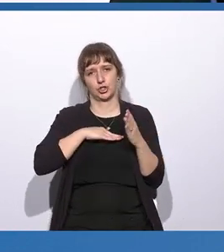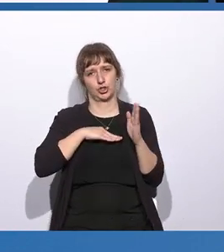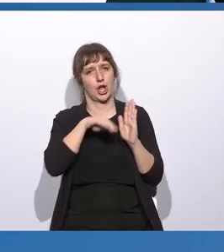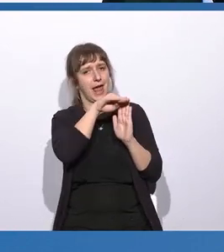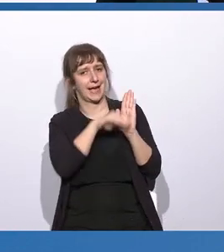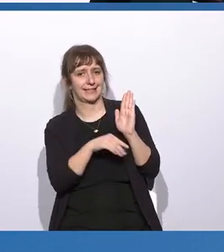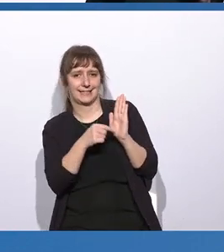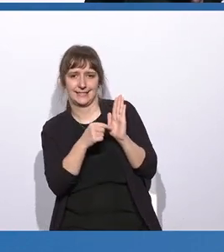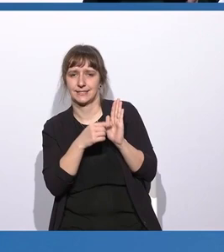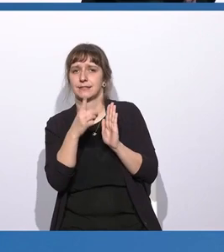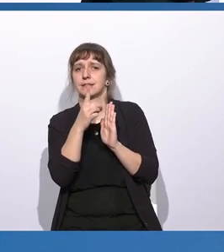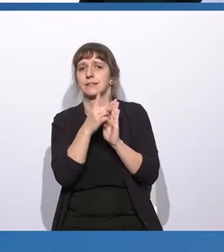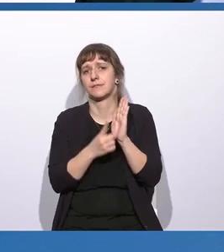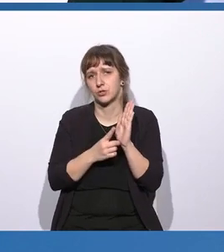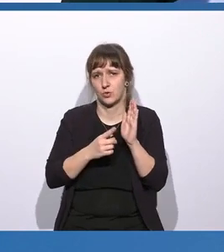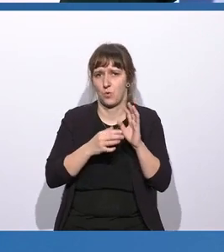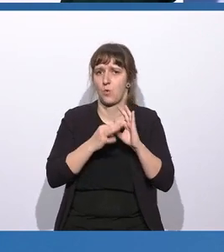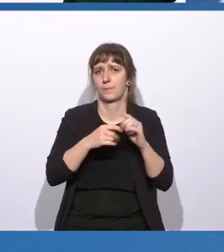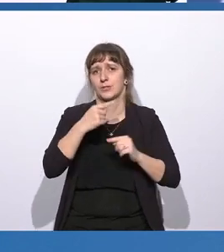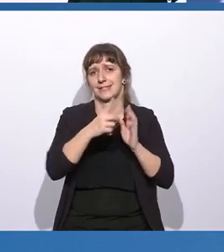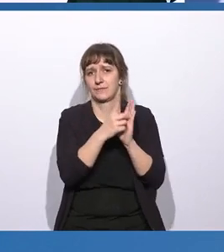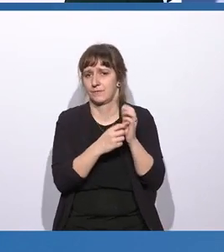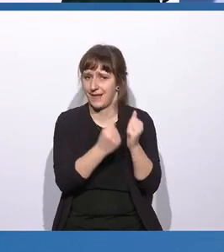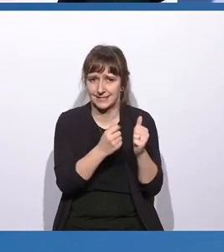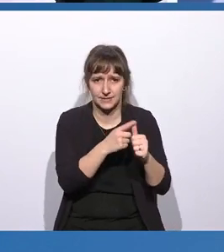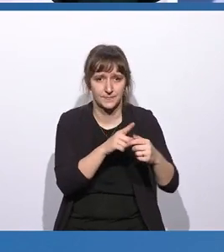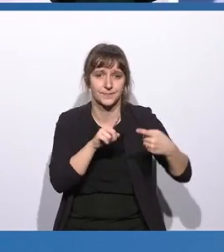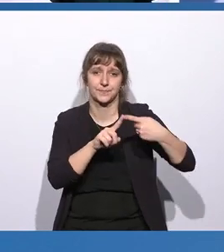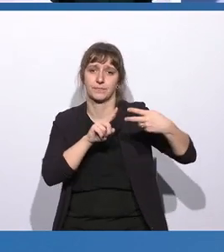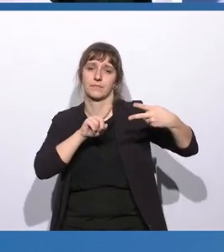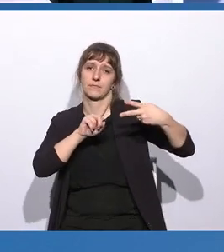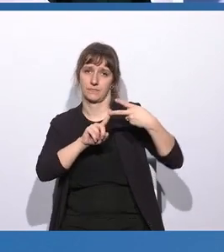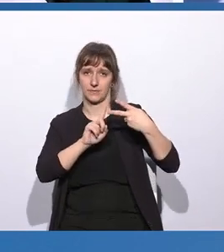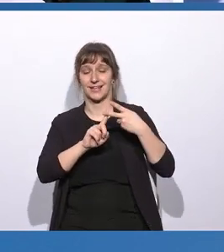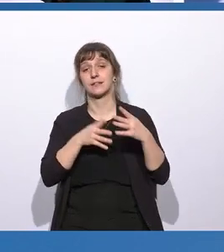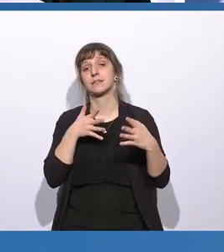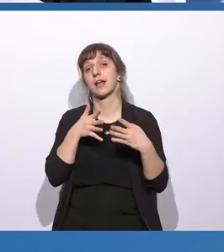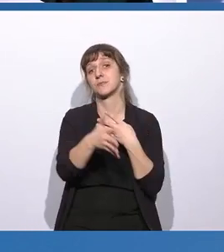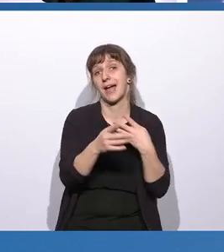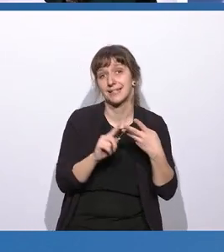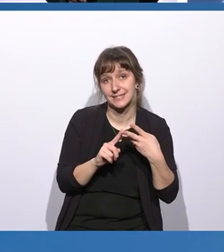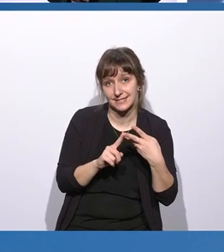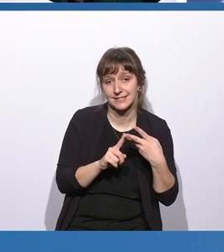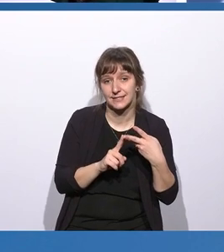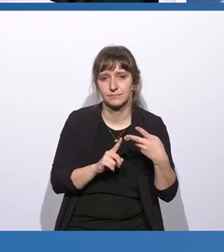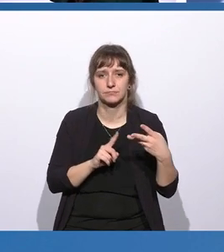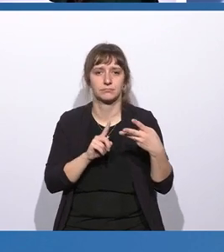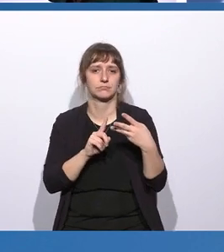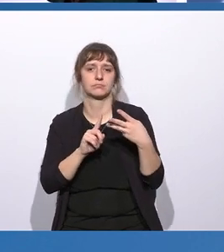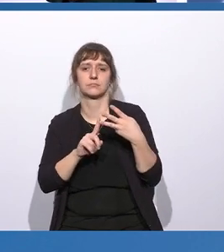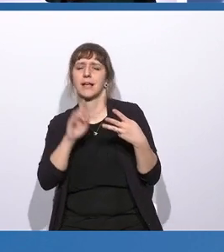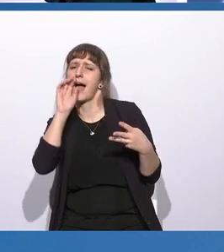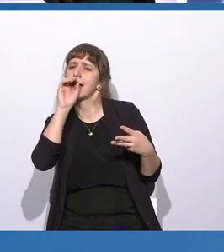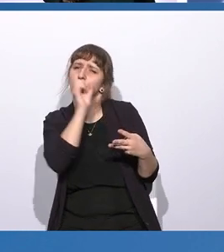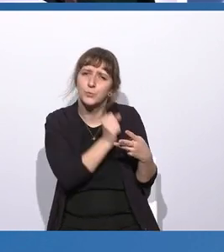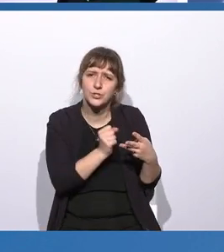definierte Prozesse. Wir brauchen Transparenz. Das ist der zweite Punkt. Wir brauchen Anonymisierung und